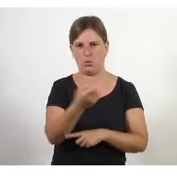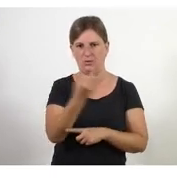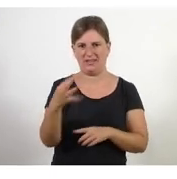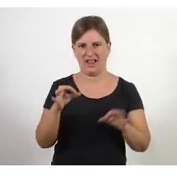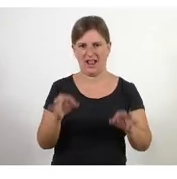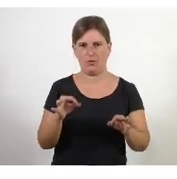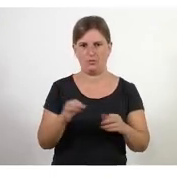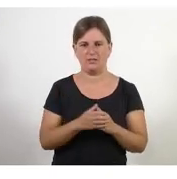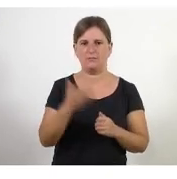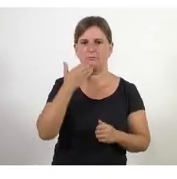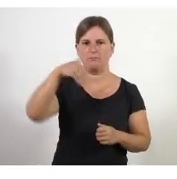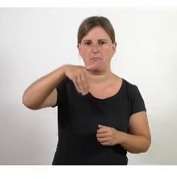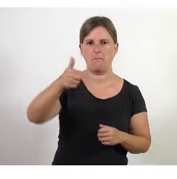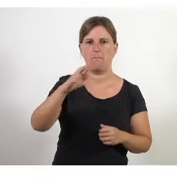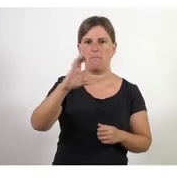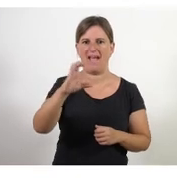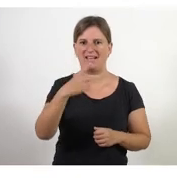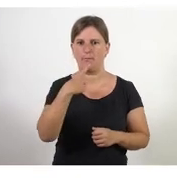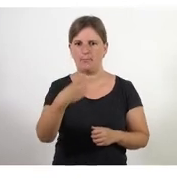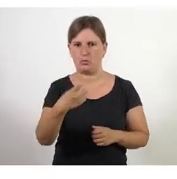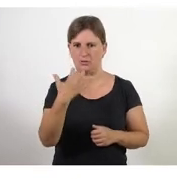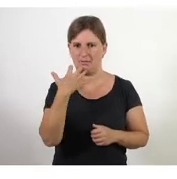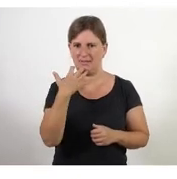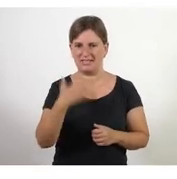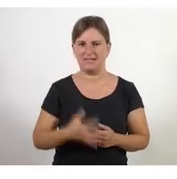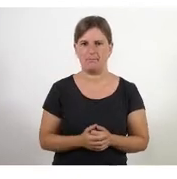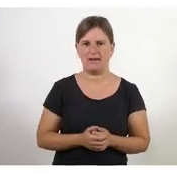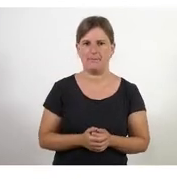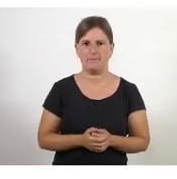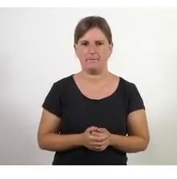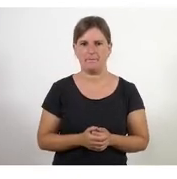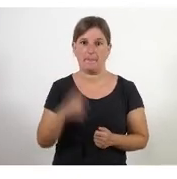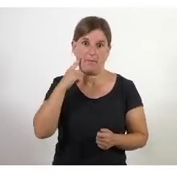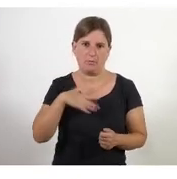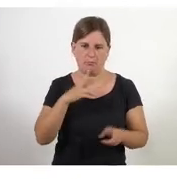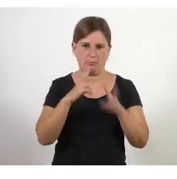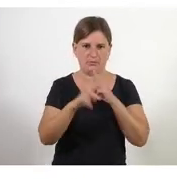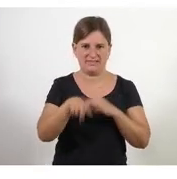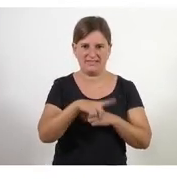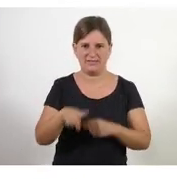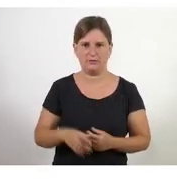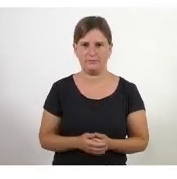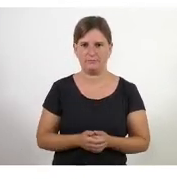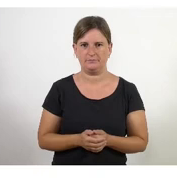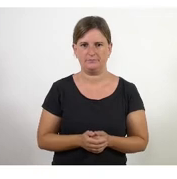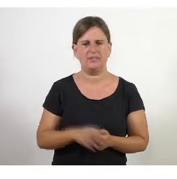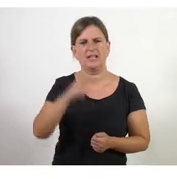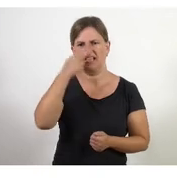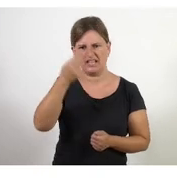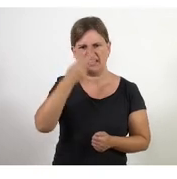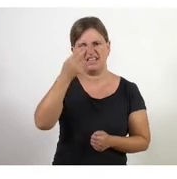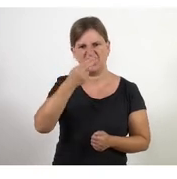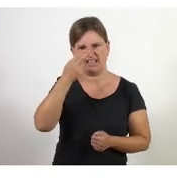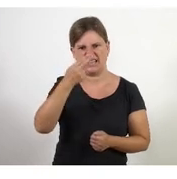en Marc per exemple ens pregunta però si et sembla bé respondre-la Joan Antoni tot molt interessant diu